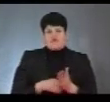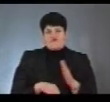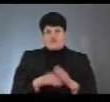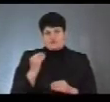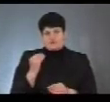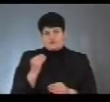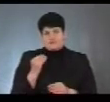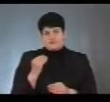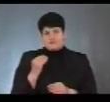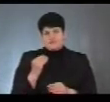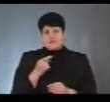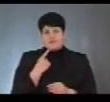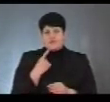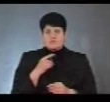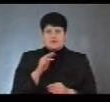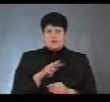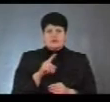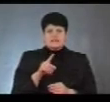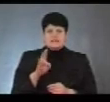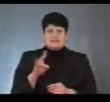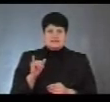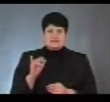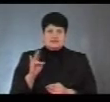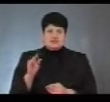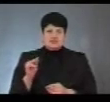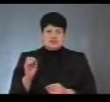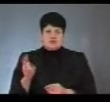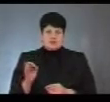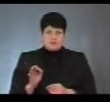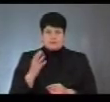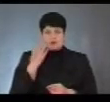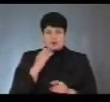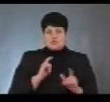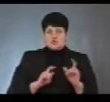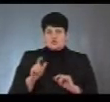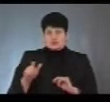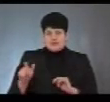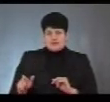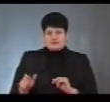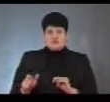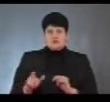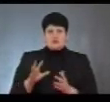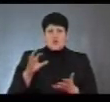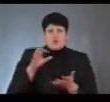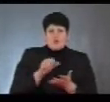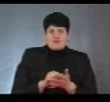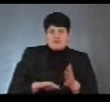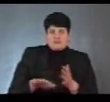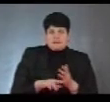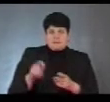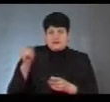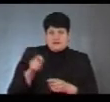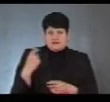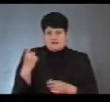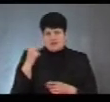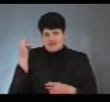Зінченко, координатор громадської мережі «Опора». Коли, наприклад, студенти з окупованих територій приїхали до